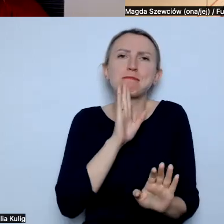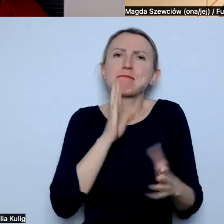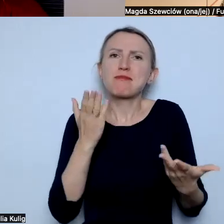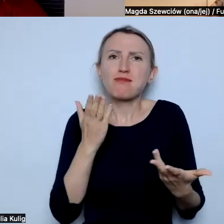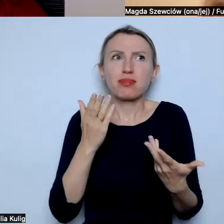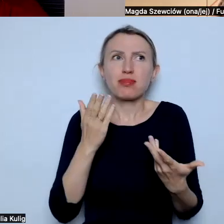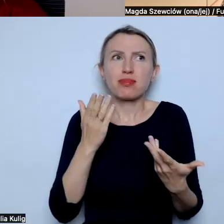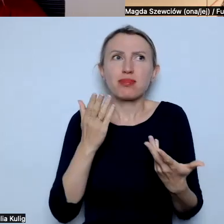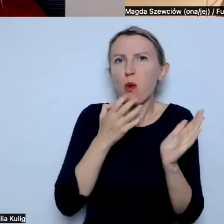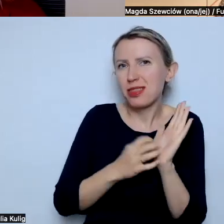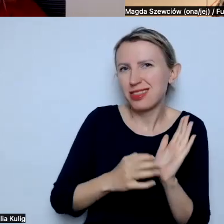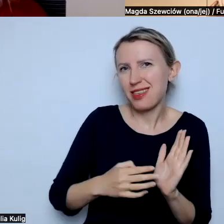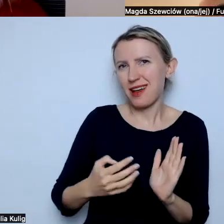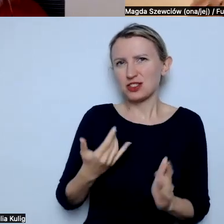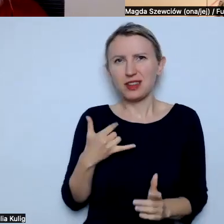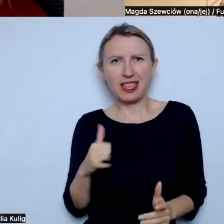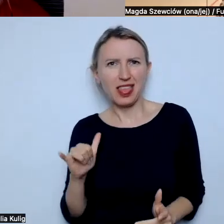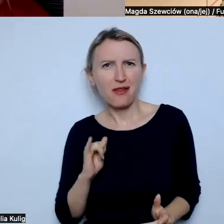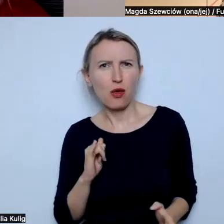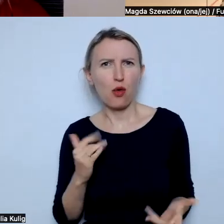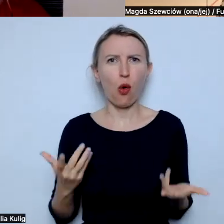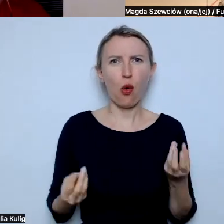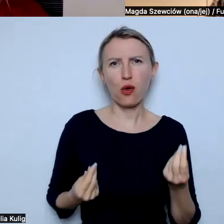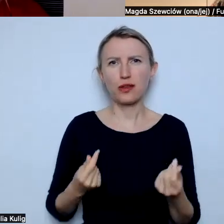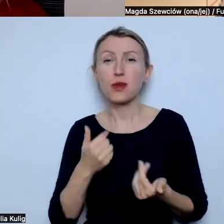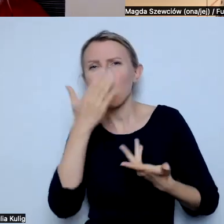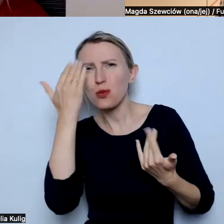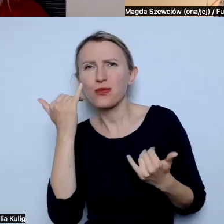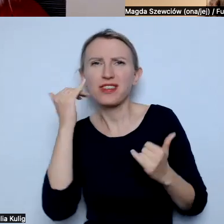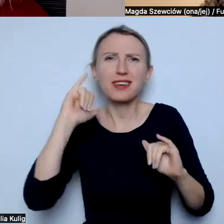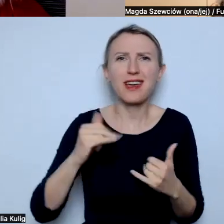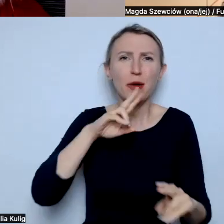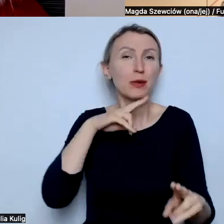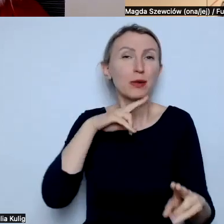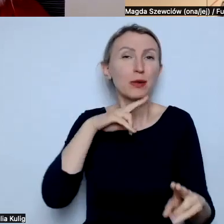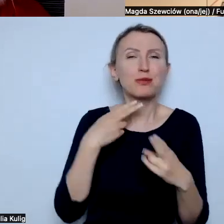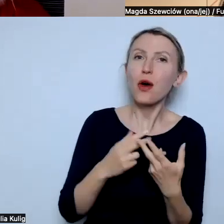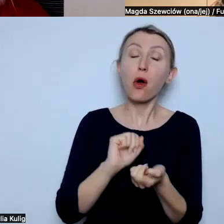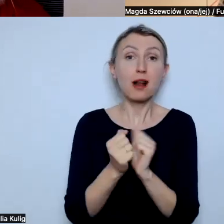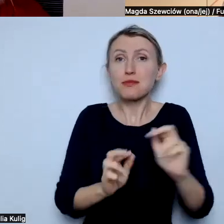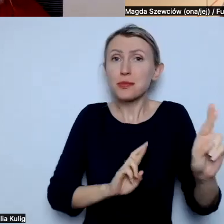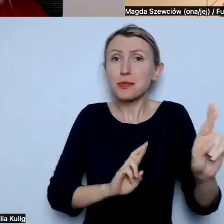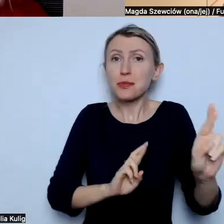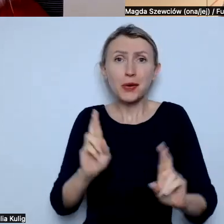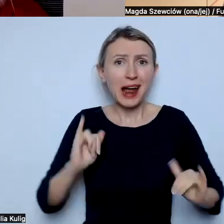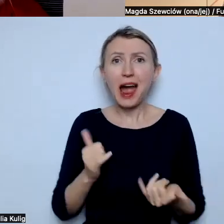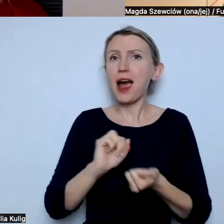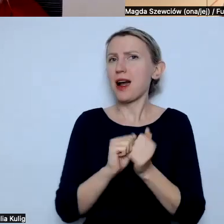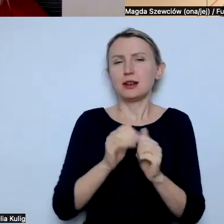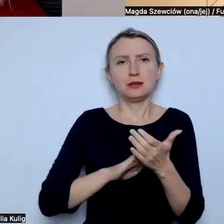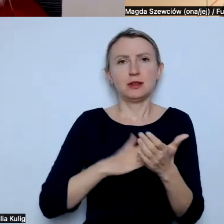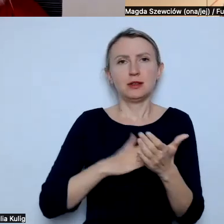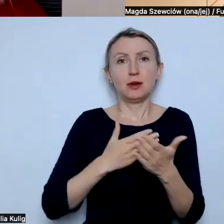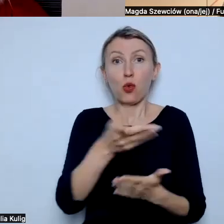komentarzy, tego dyskomfortu albo tego, że nie będą umiały do końca odpowiedzieć albo zareagować, albo że coś stracą